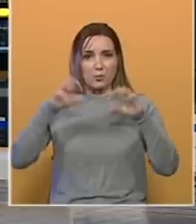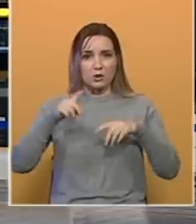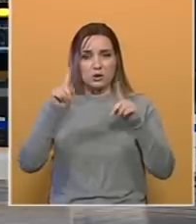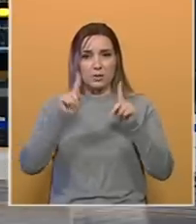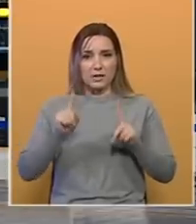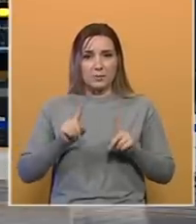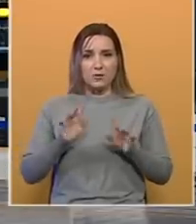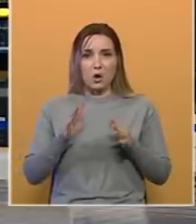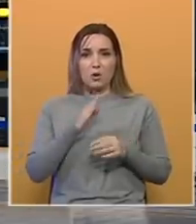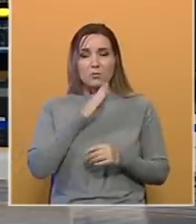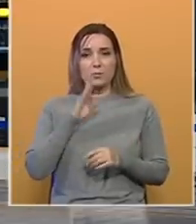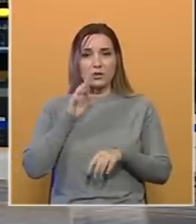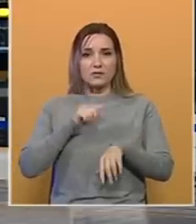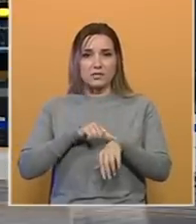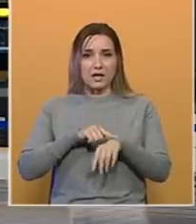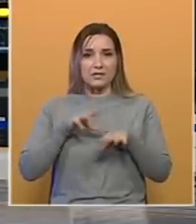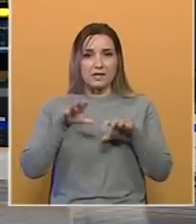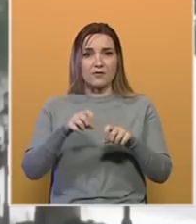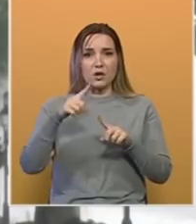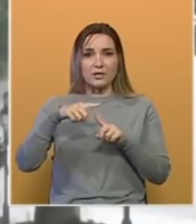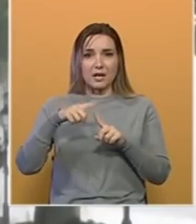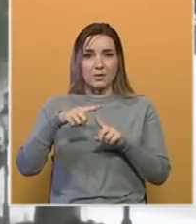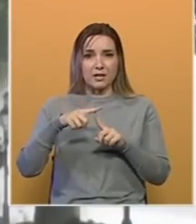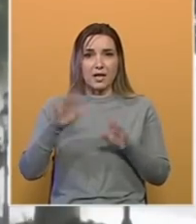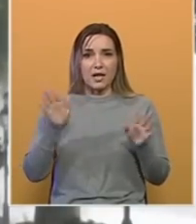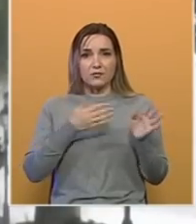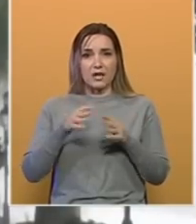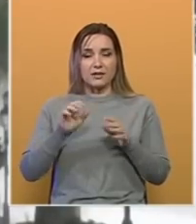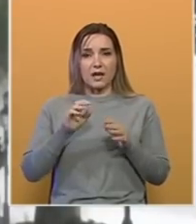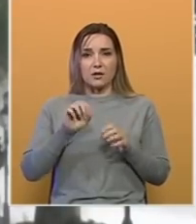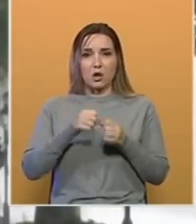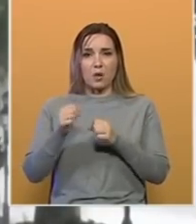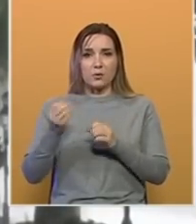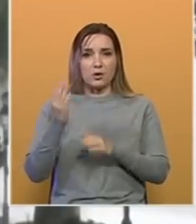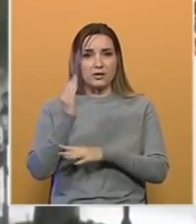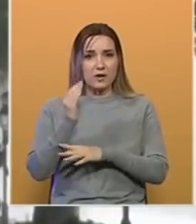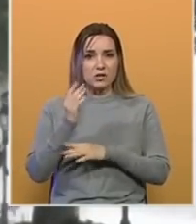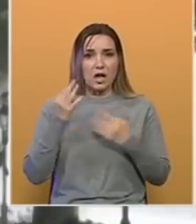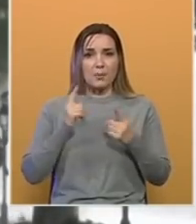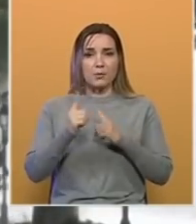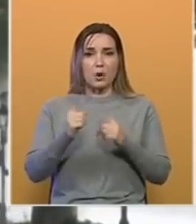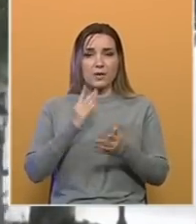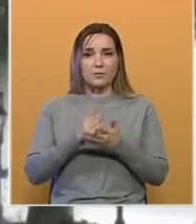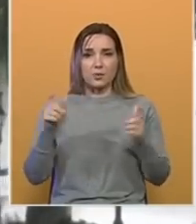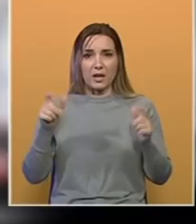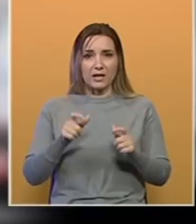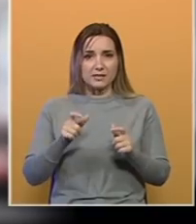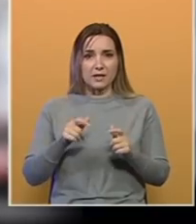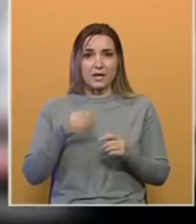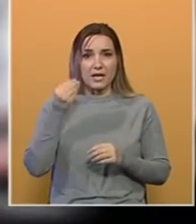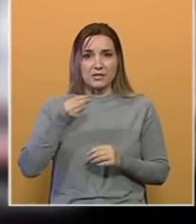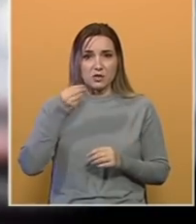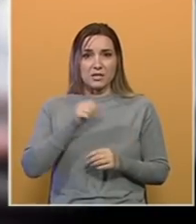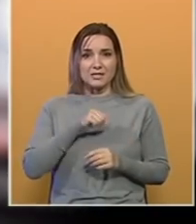kišom i grvljavinom, oko popodnevnih sati zahvatilo je trebinje. Vjetar je lomio grane drveća, a promet je bio paraliziran. Prema